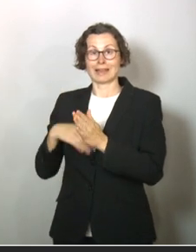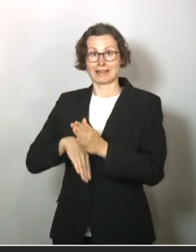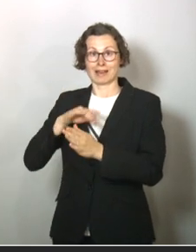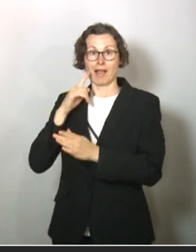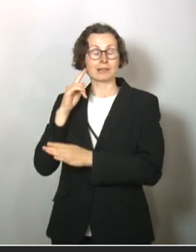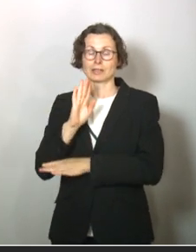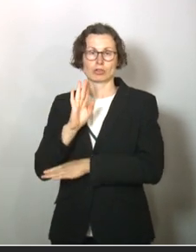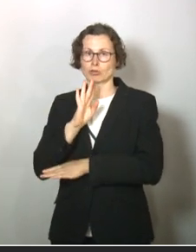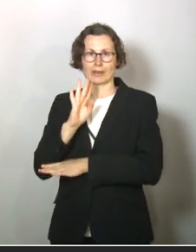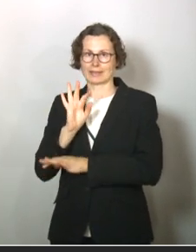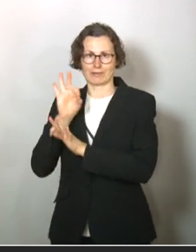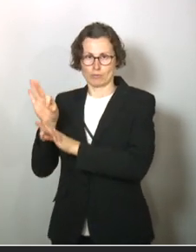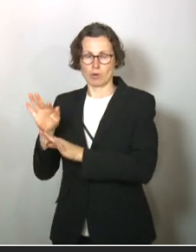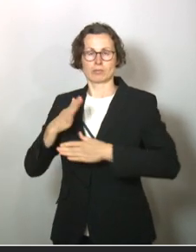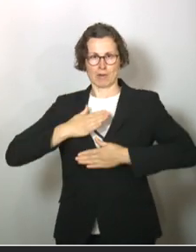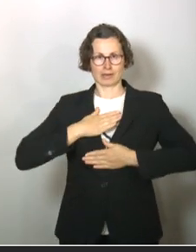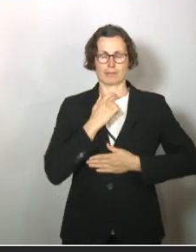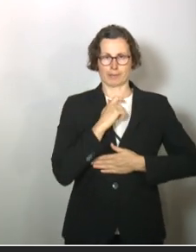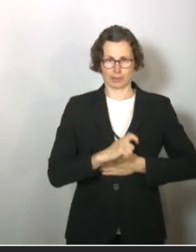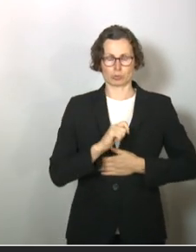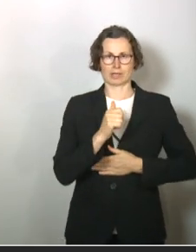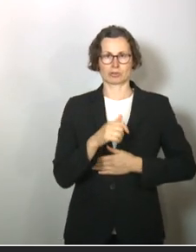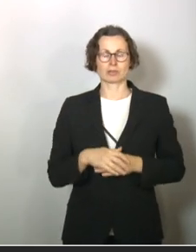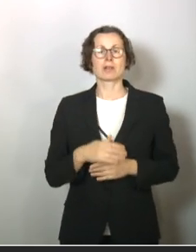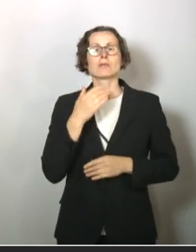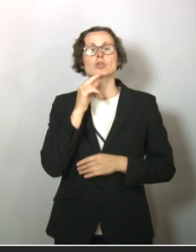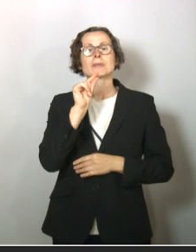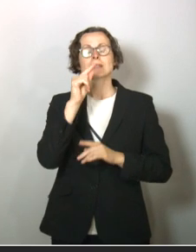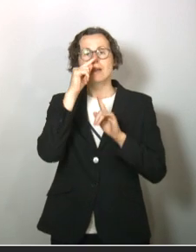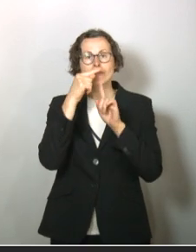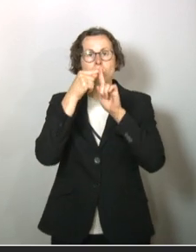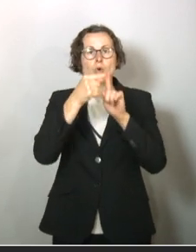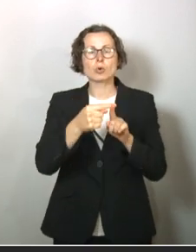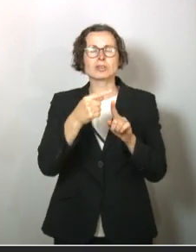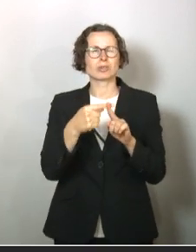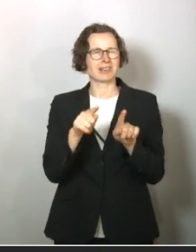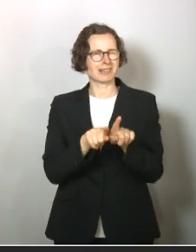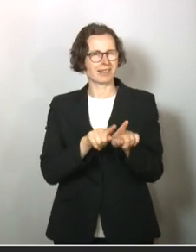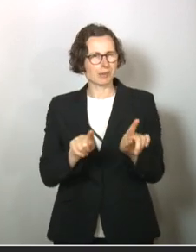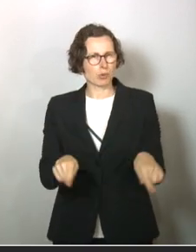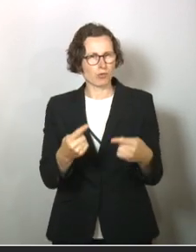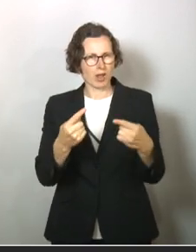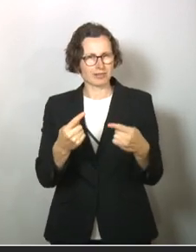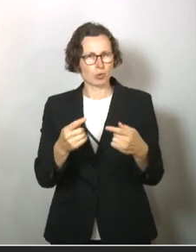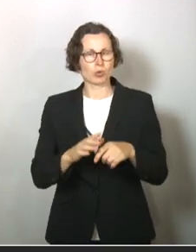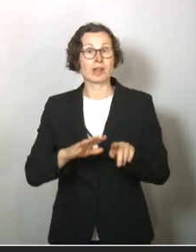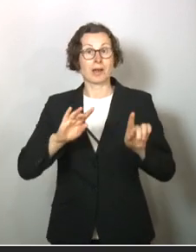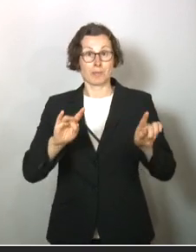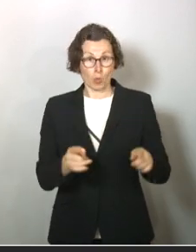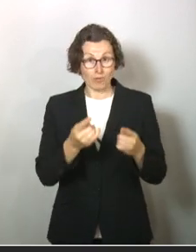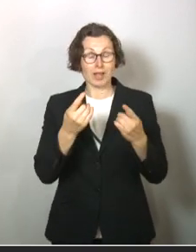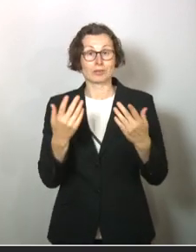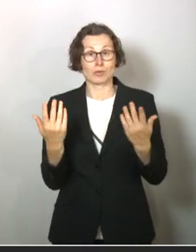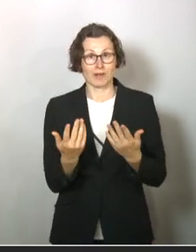Und ich will das sehr stark fokussieren und auch ein bisschen provozieren. Die Überschrift dieser Provokation lautet,